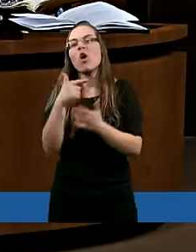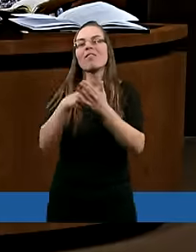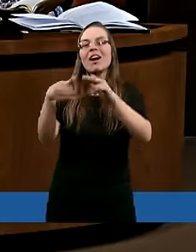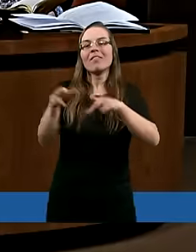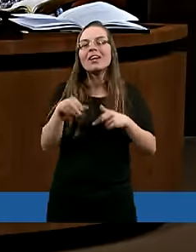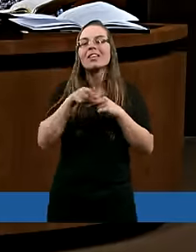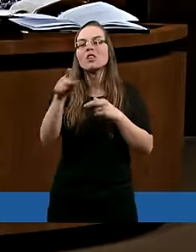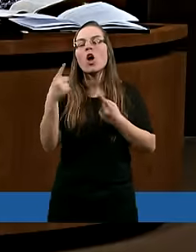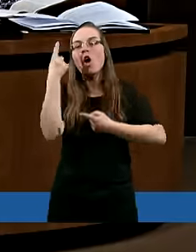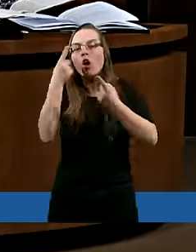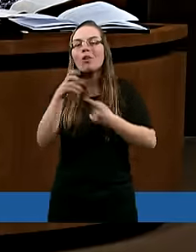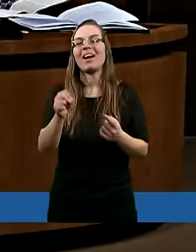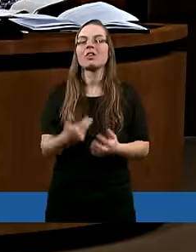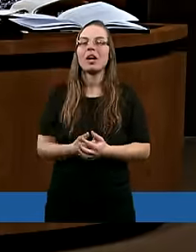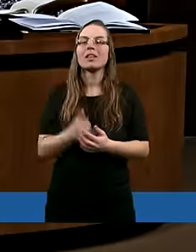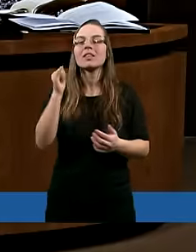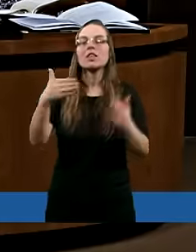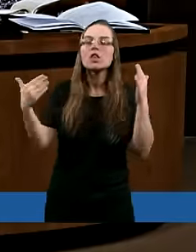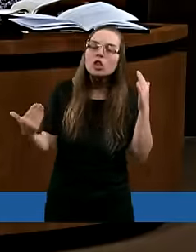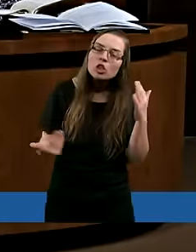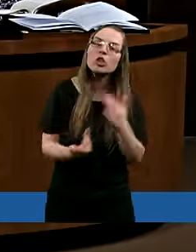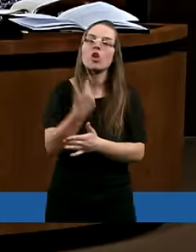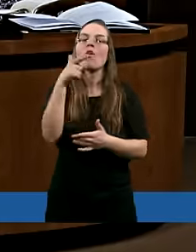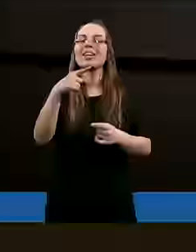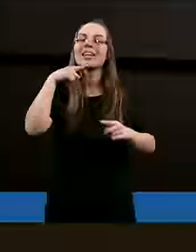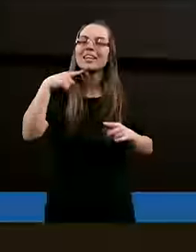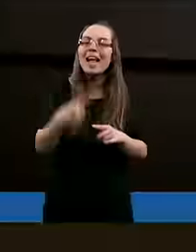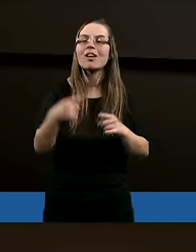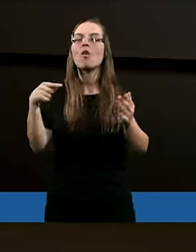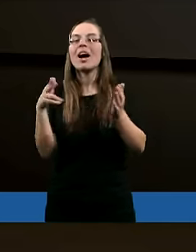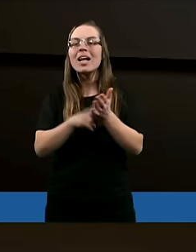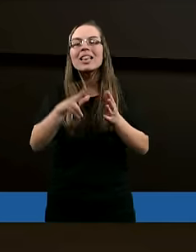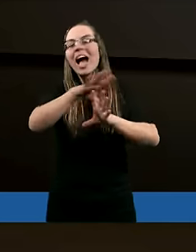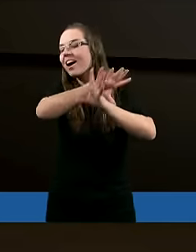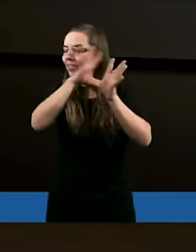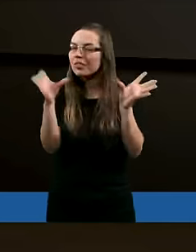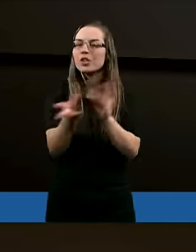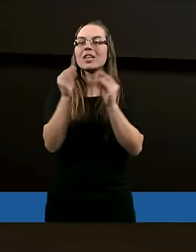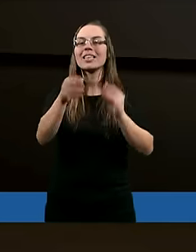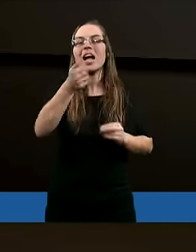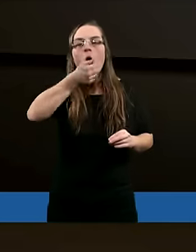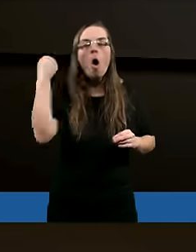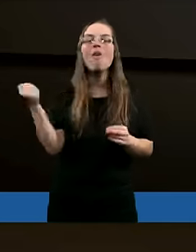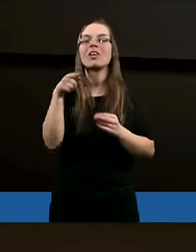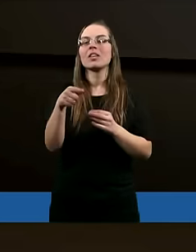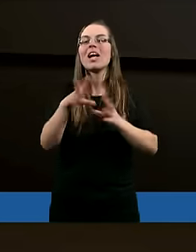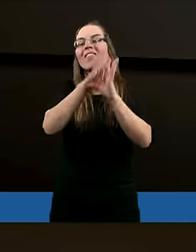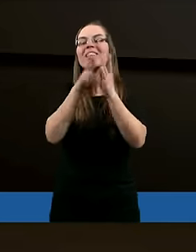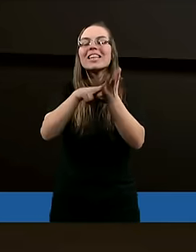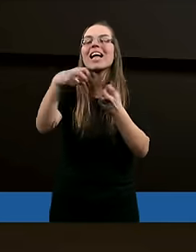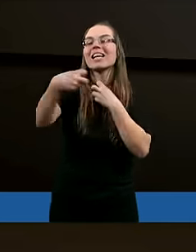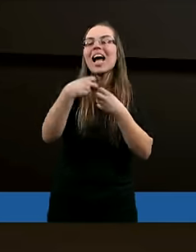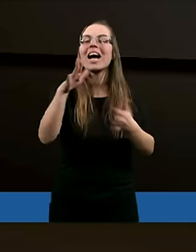źródła. źródła. I znowu tutaj zdecydowanie na wszystkie owoce, te cechy